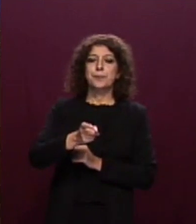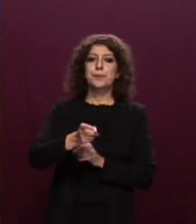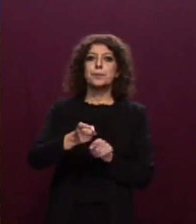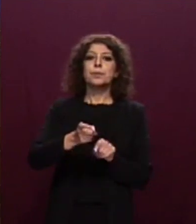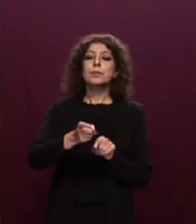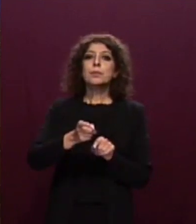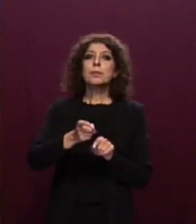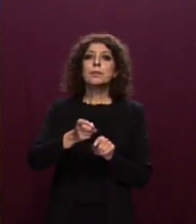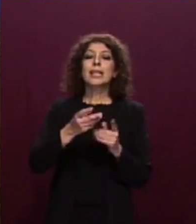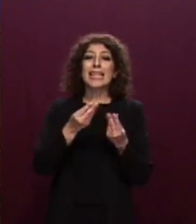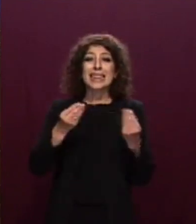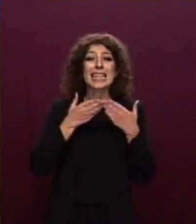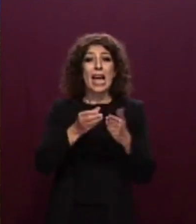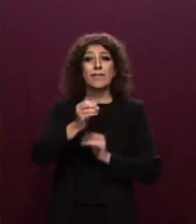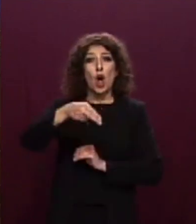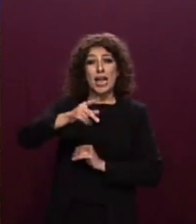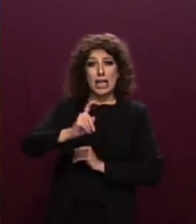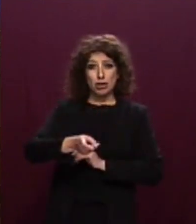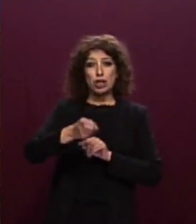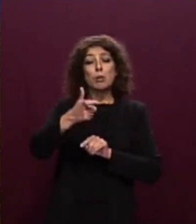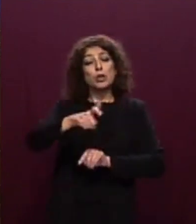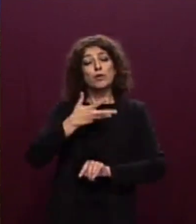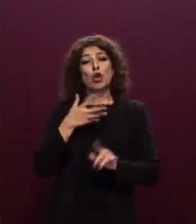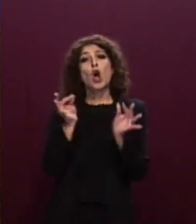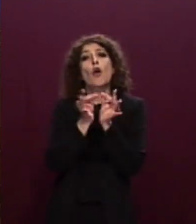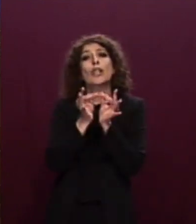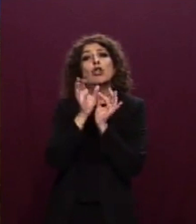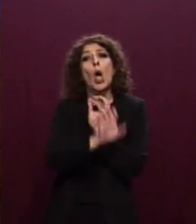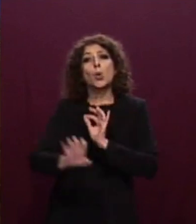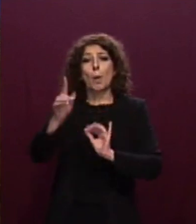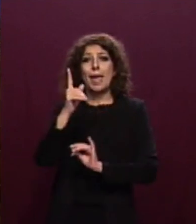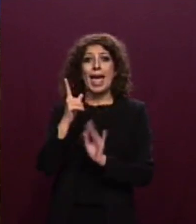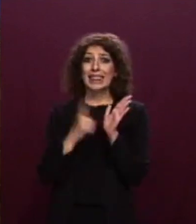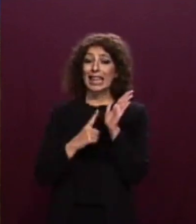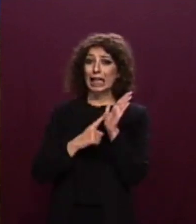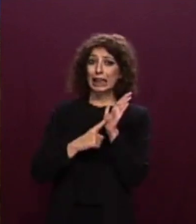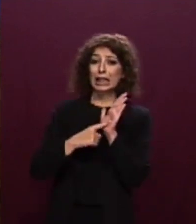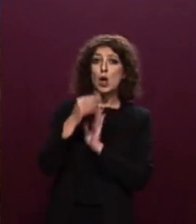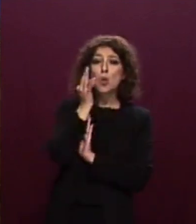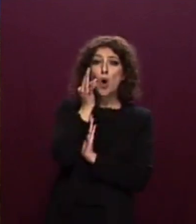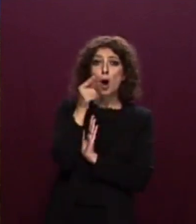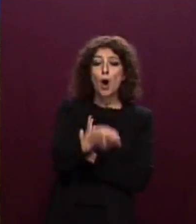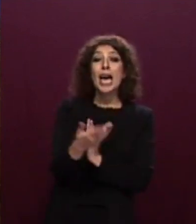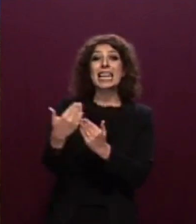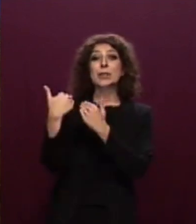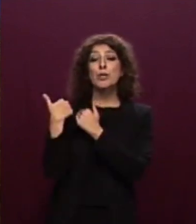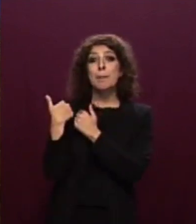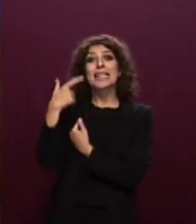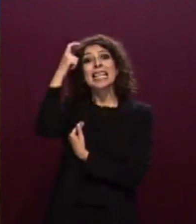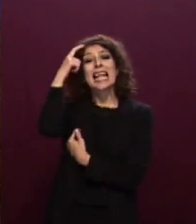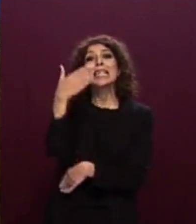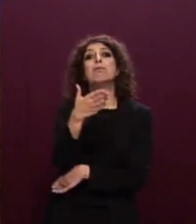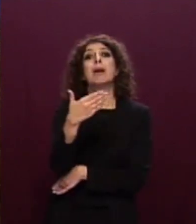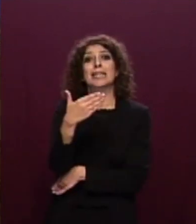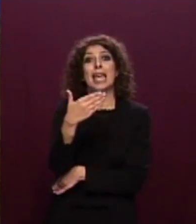questione, in base alla Convenzione UNCLOS e alla Convenzione Europea dei diritti dell'uomo, la responsabilità degli stati di bandiera sia ai fini